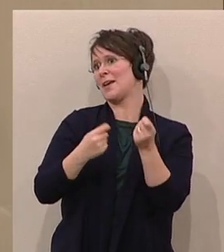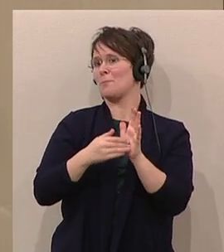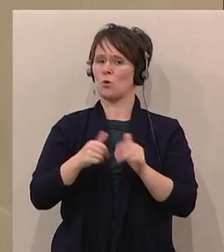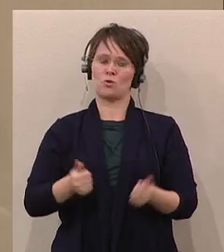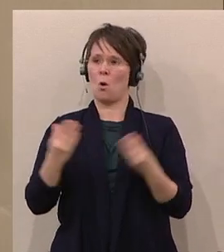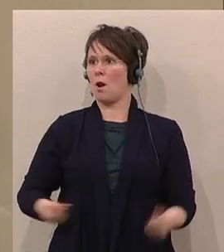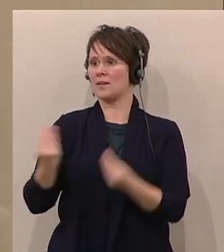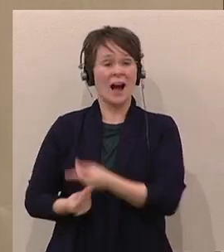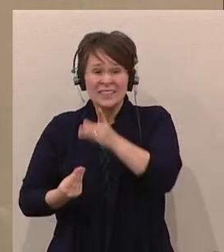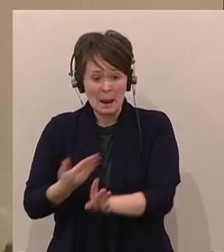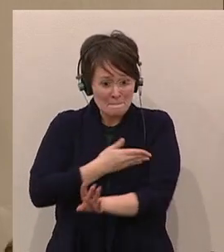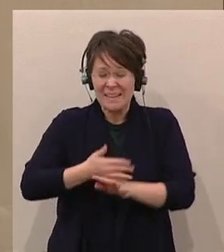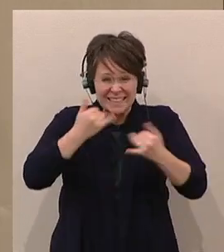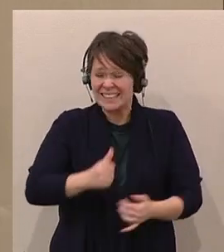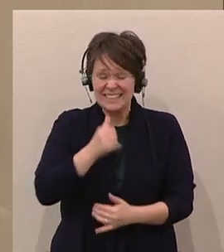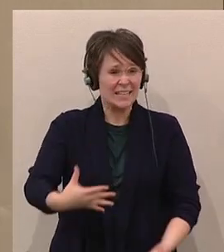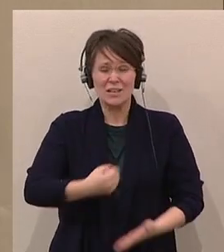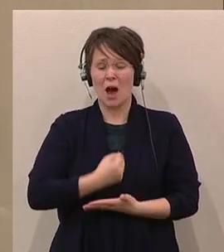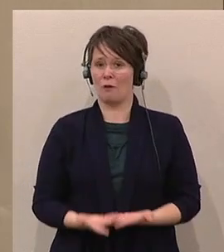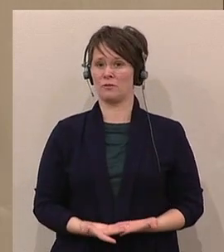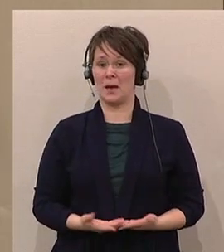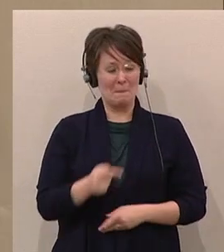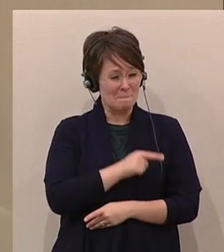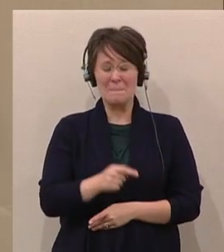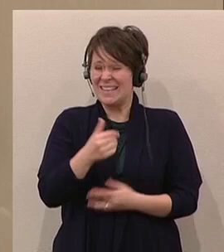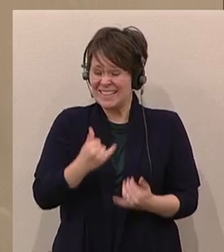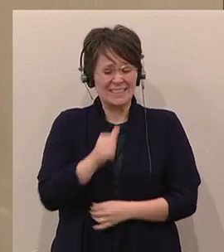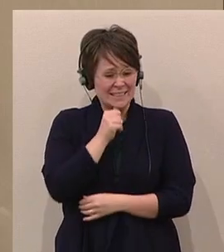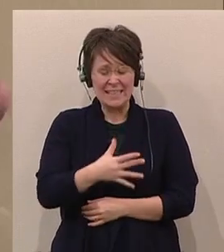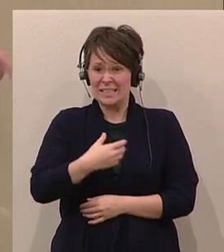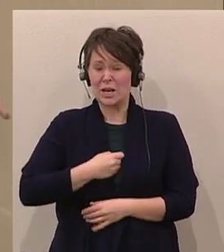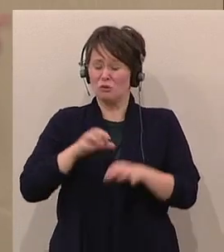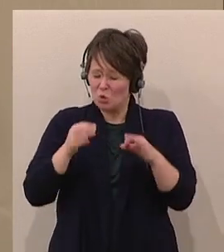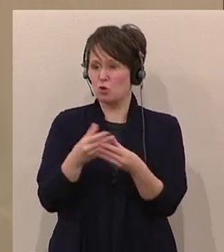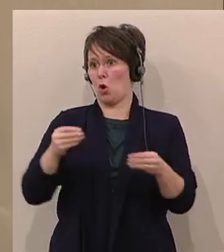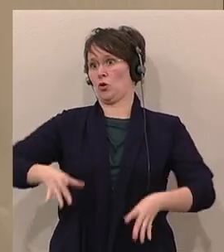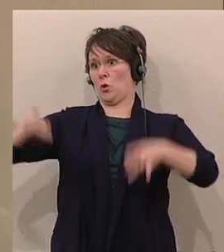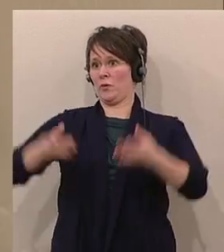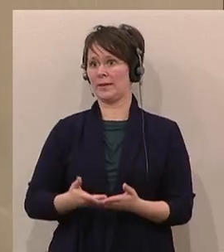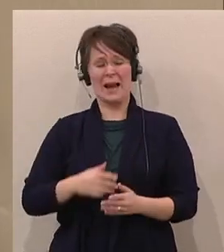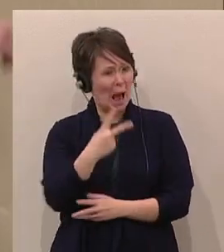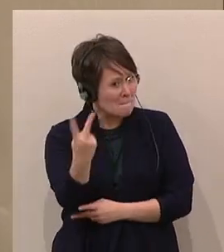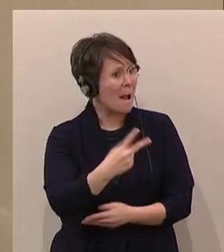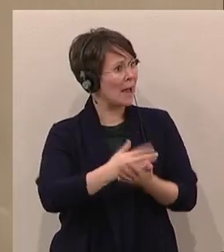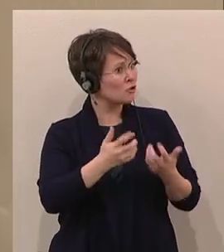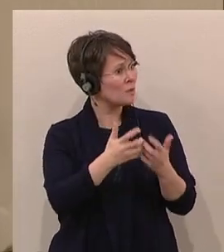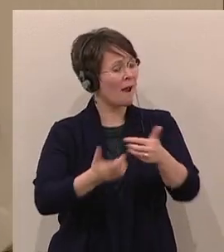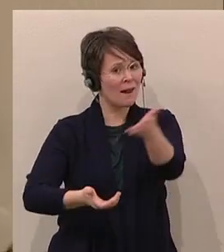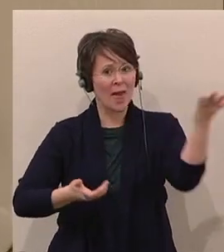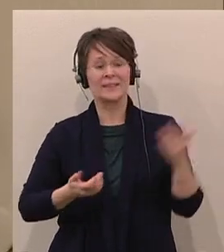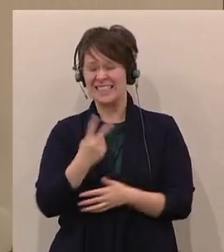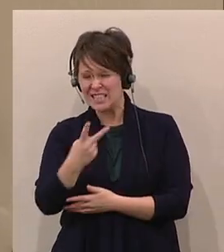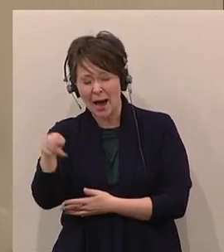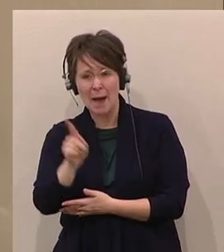nicht geschafft haben, eine richtig gute Lösung für die Österreicherinnen zu machen. Sie haben es beide erklärt. Sie haben es